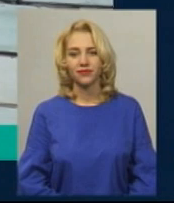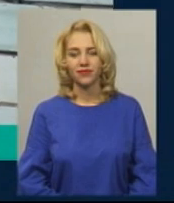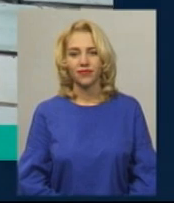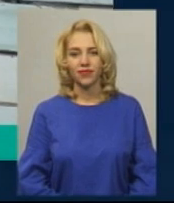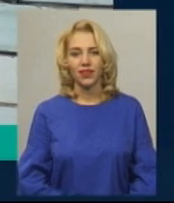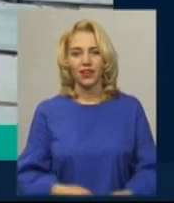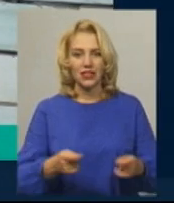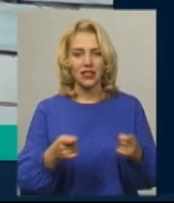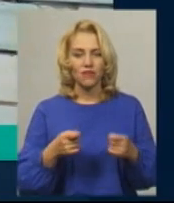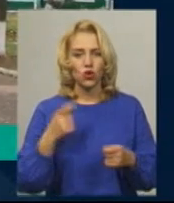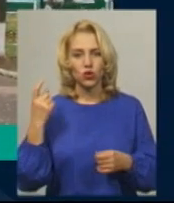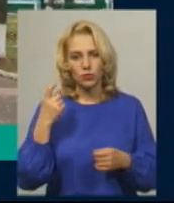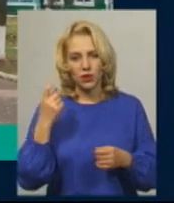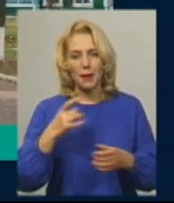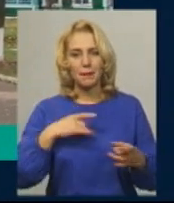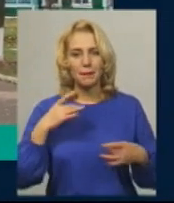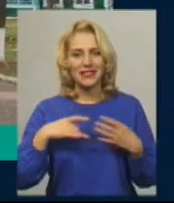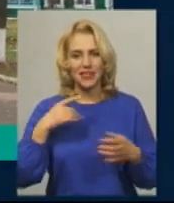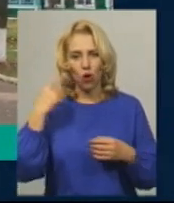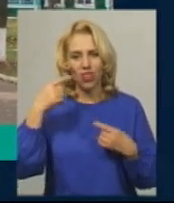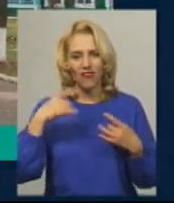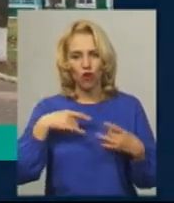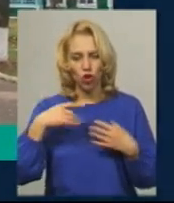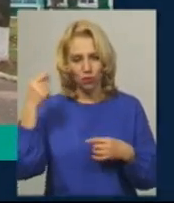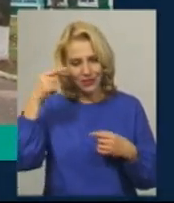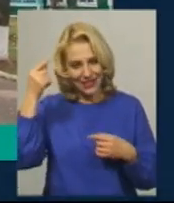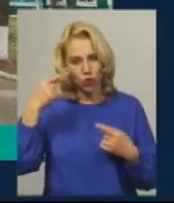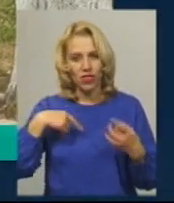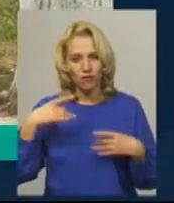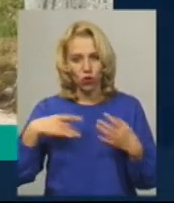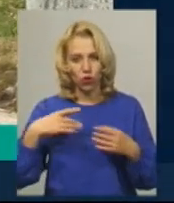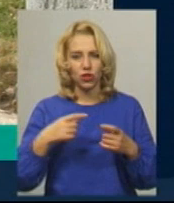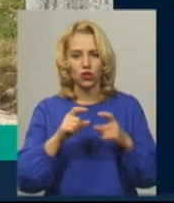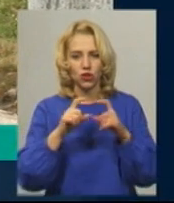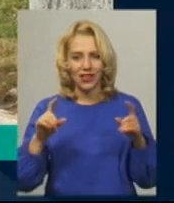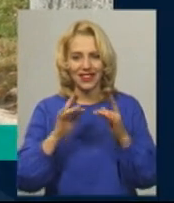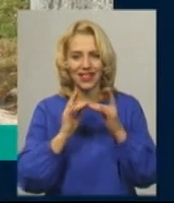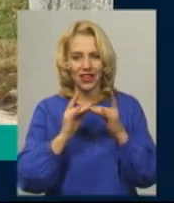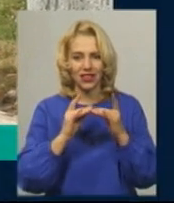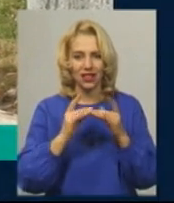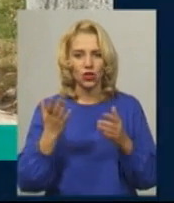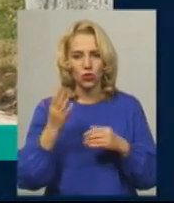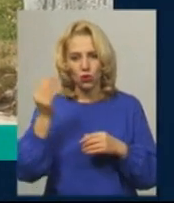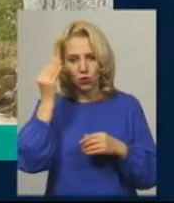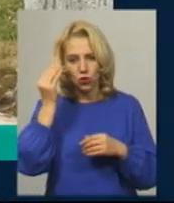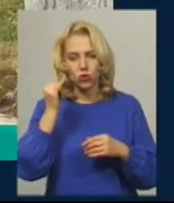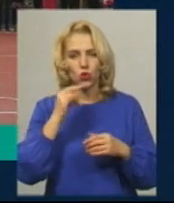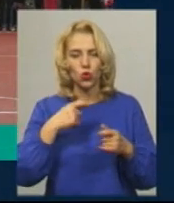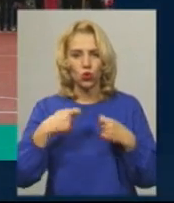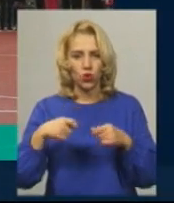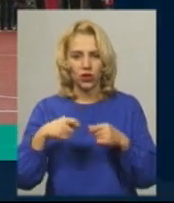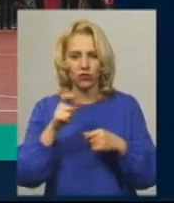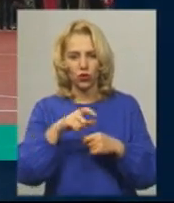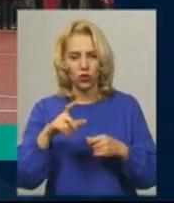Завідуючий господарством психоневрологічного інтернату, котру підозрюють у торгівлі людьми, Хмельницький міськрайонний суд взяв під варту.